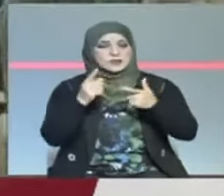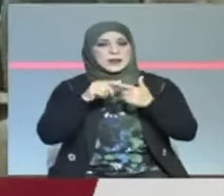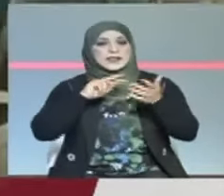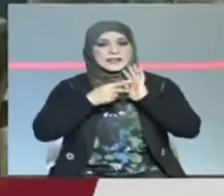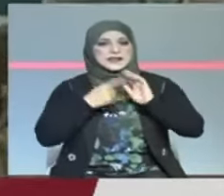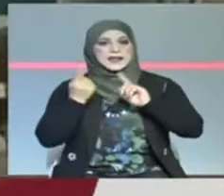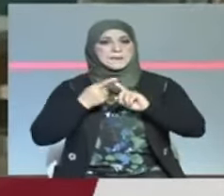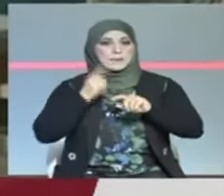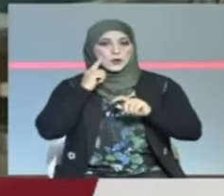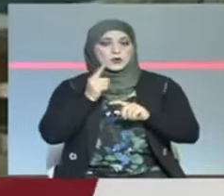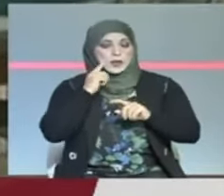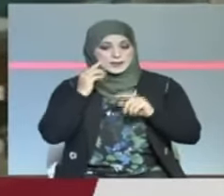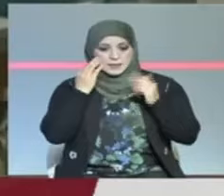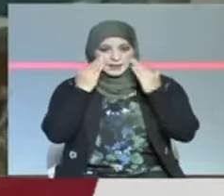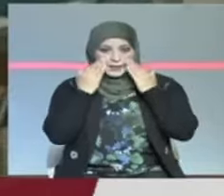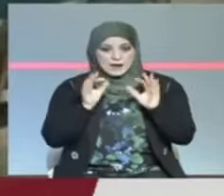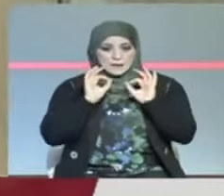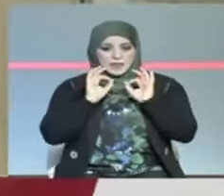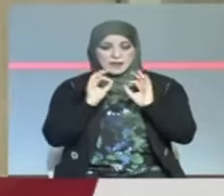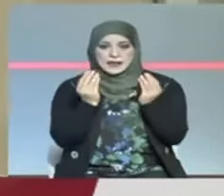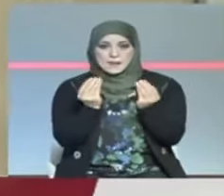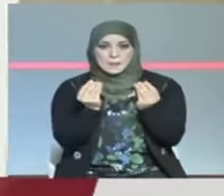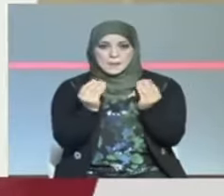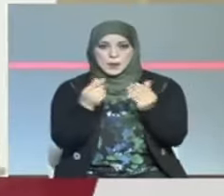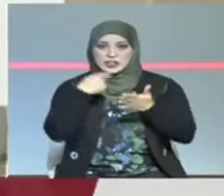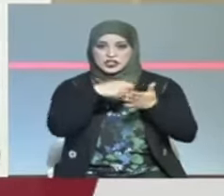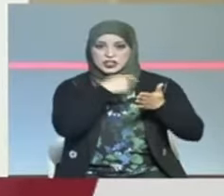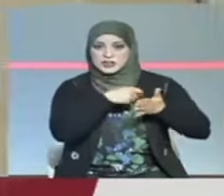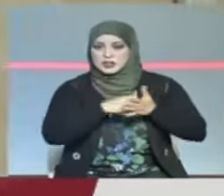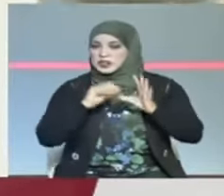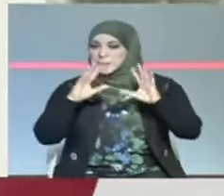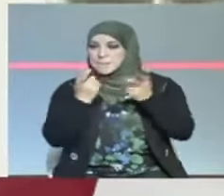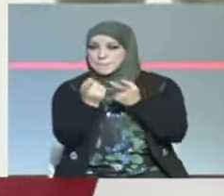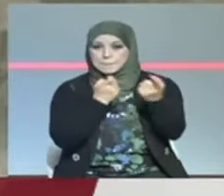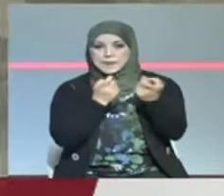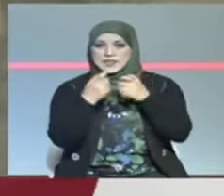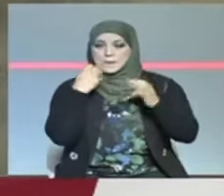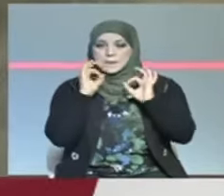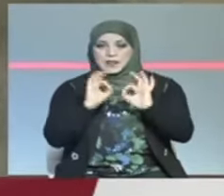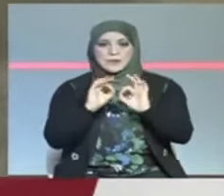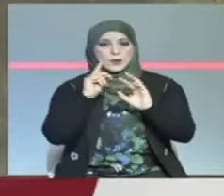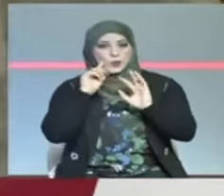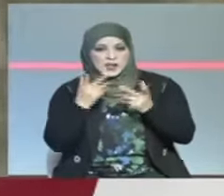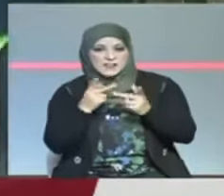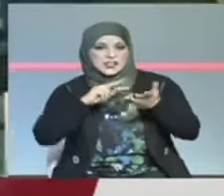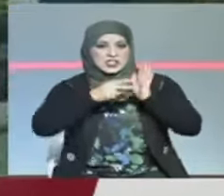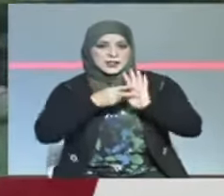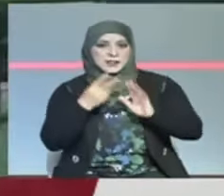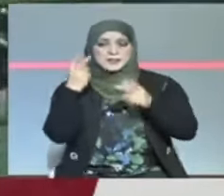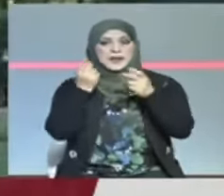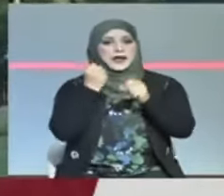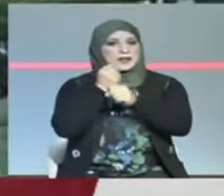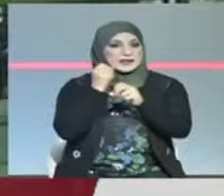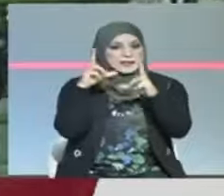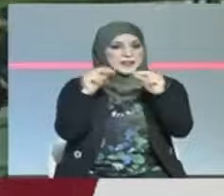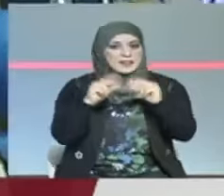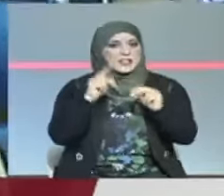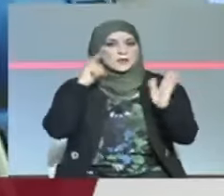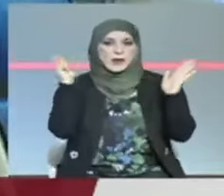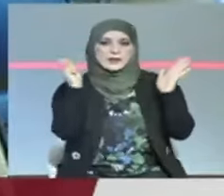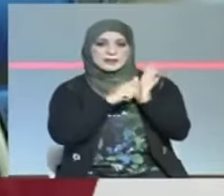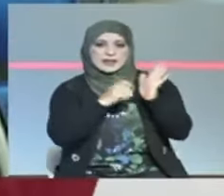مواده واجب تثبت عند شرائها من قدرتها على قتل الفيروسات ومن كيفية الاستعمال ومن مدة السلوحية